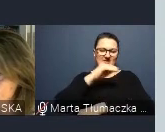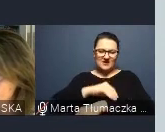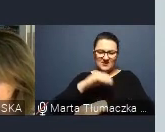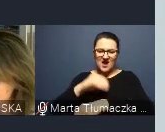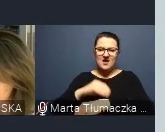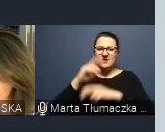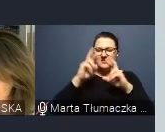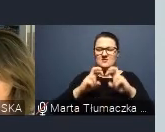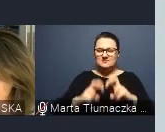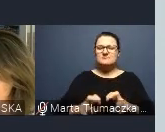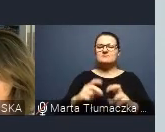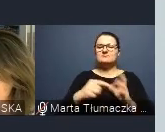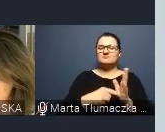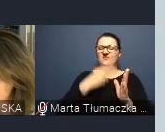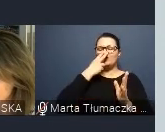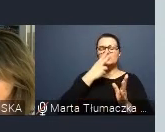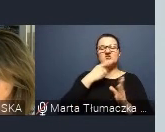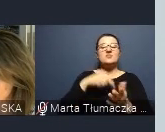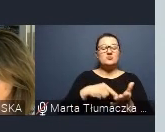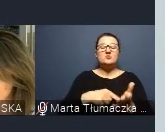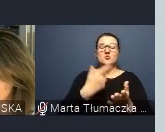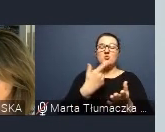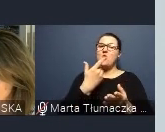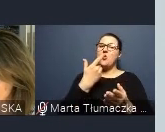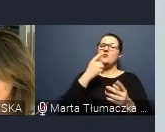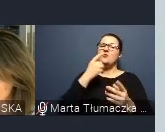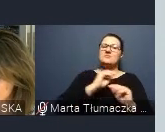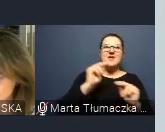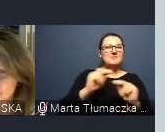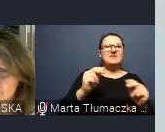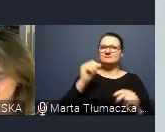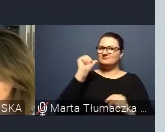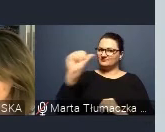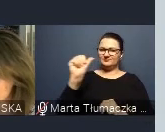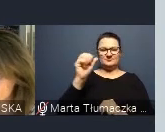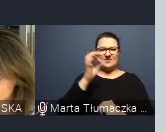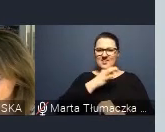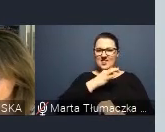wskazują, że ta forma terapii jest najbardziej